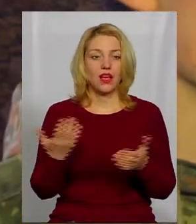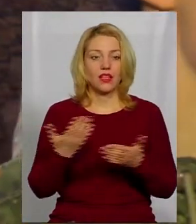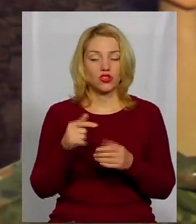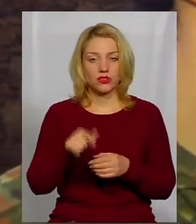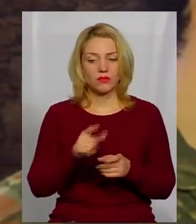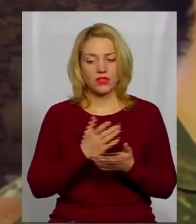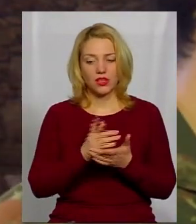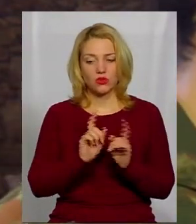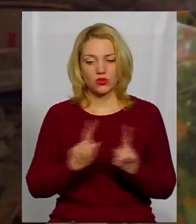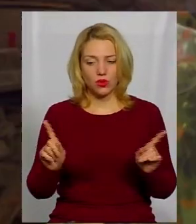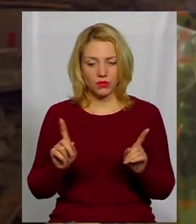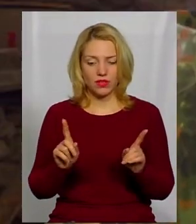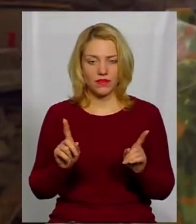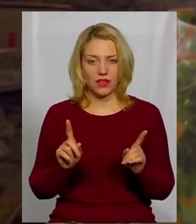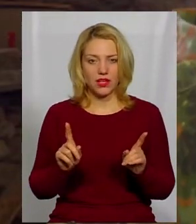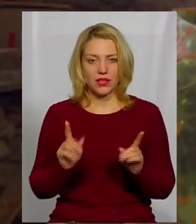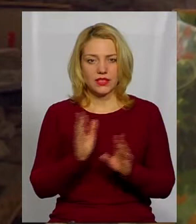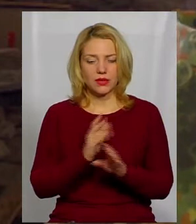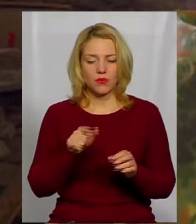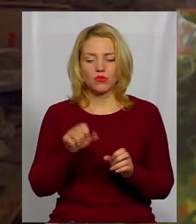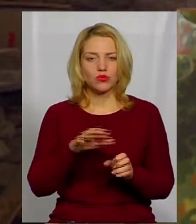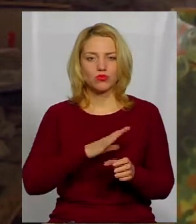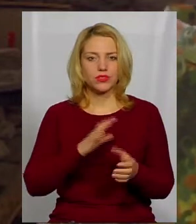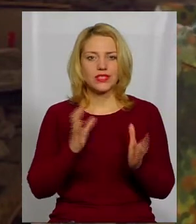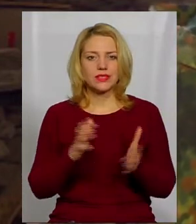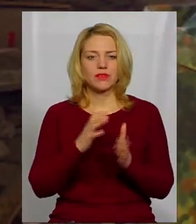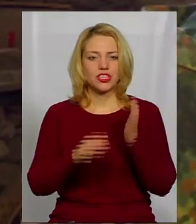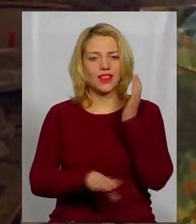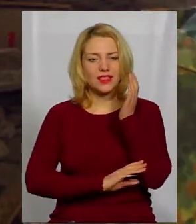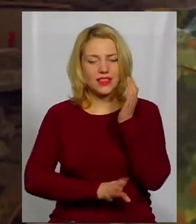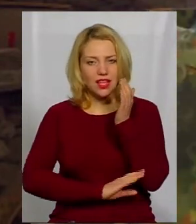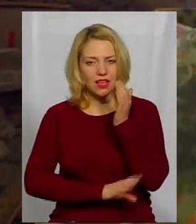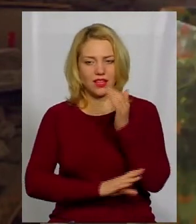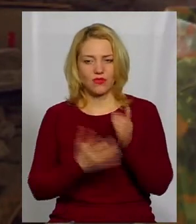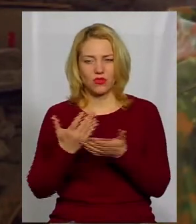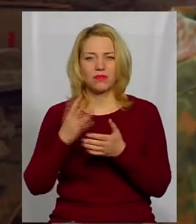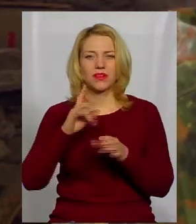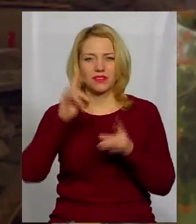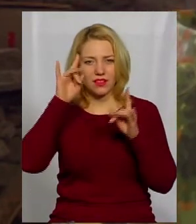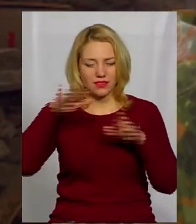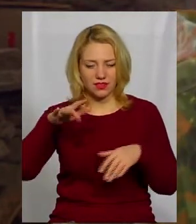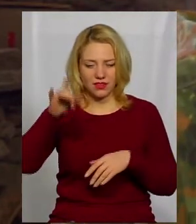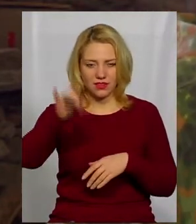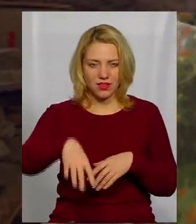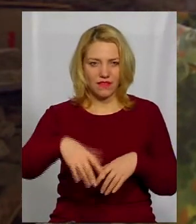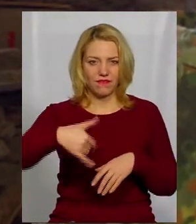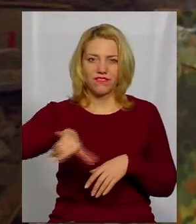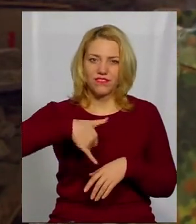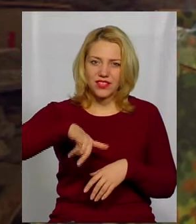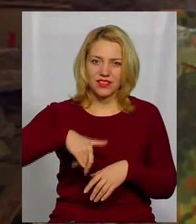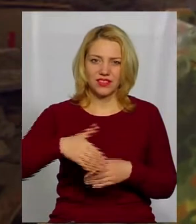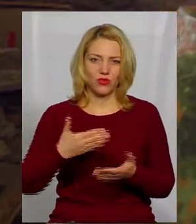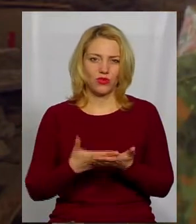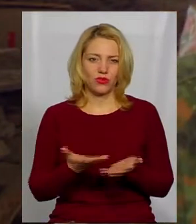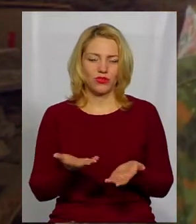вологість, можуть бути збережені навіть дерев'яні якісь вироби, які уронили туди, наприклад, якісь відра, якими зачерпували воду.